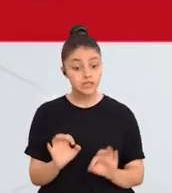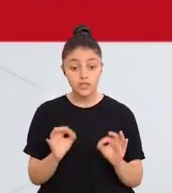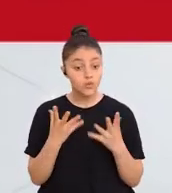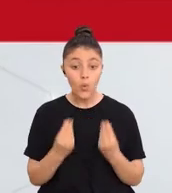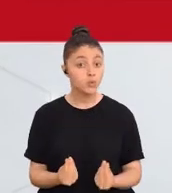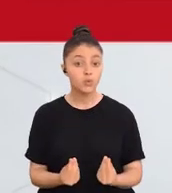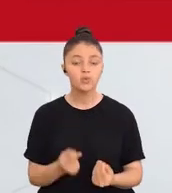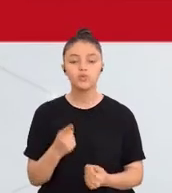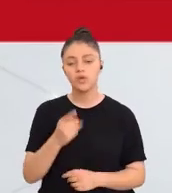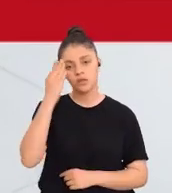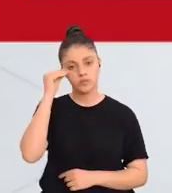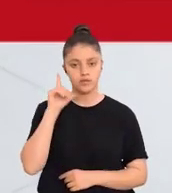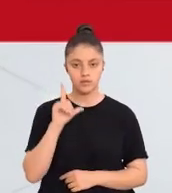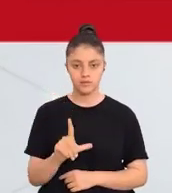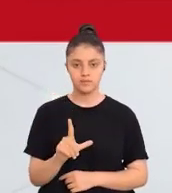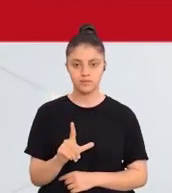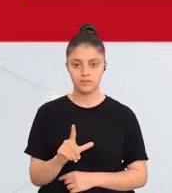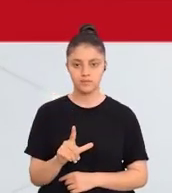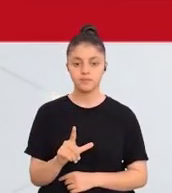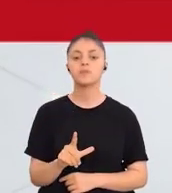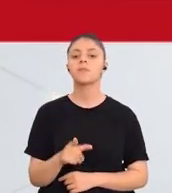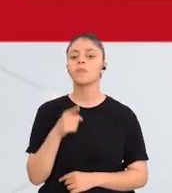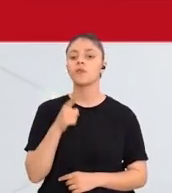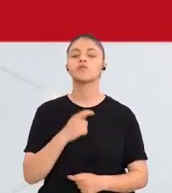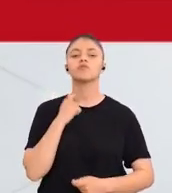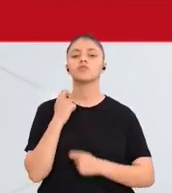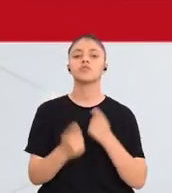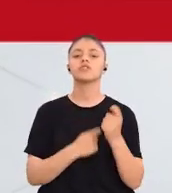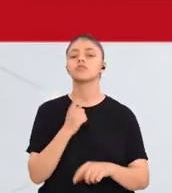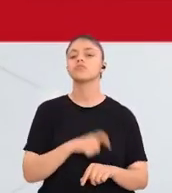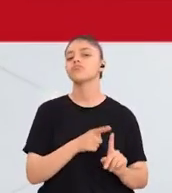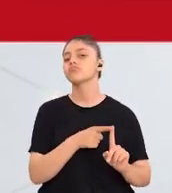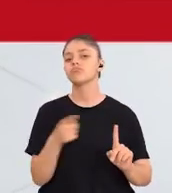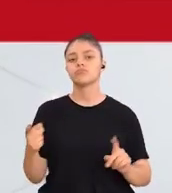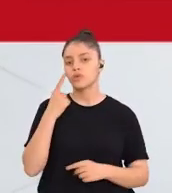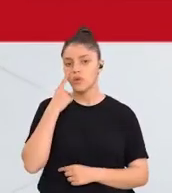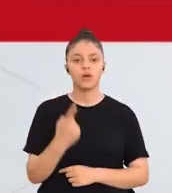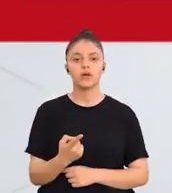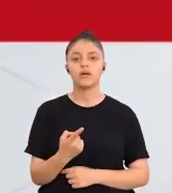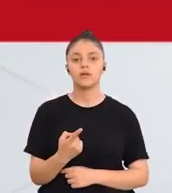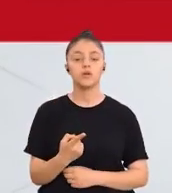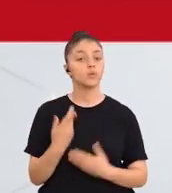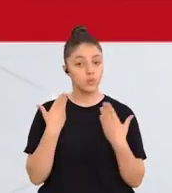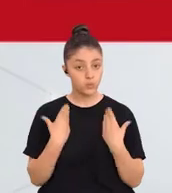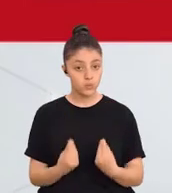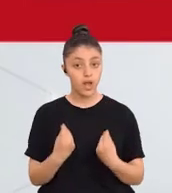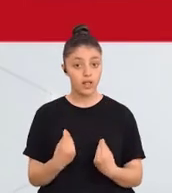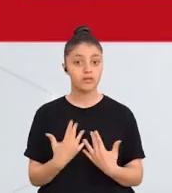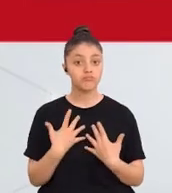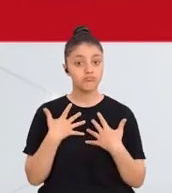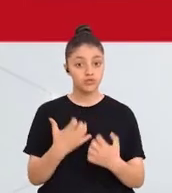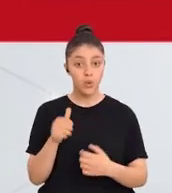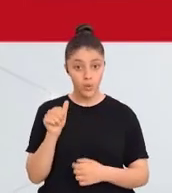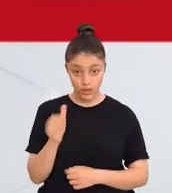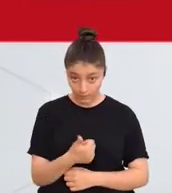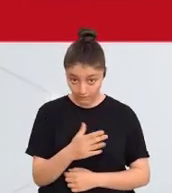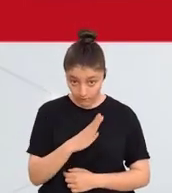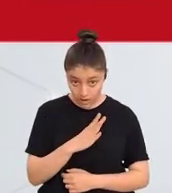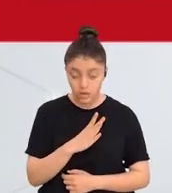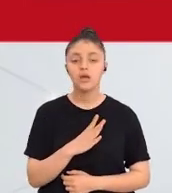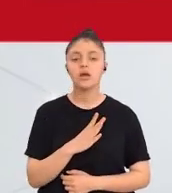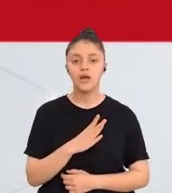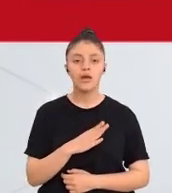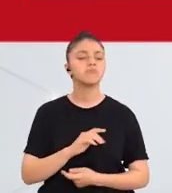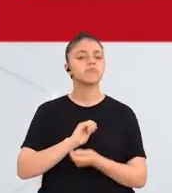nasıl göründüğünü anlayabilmektir. Bu uygulama sürecinde etkililiği eğer